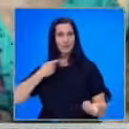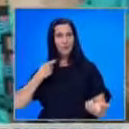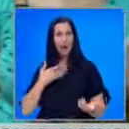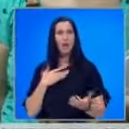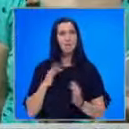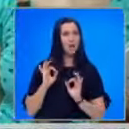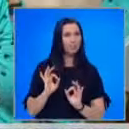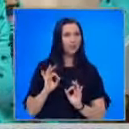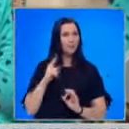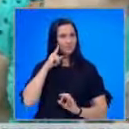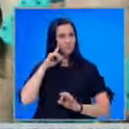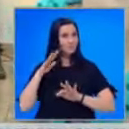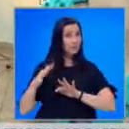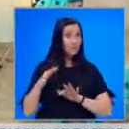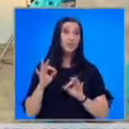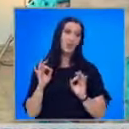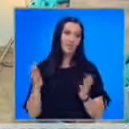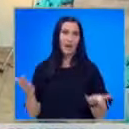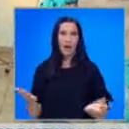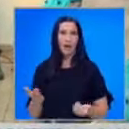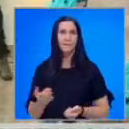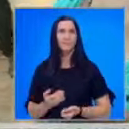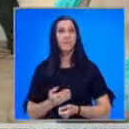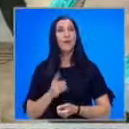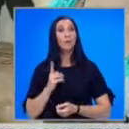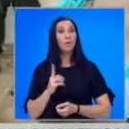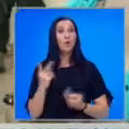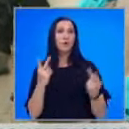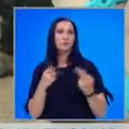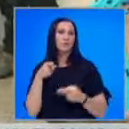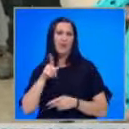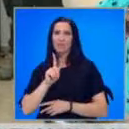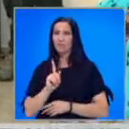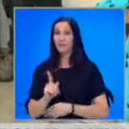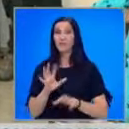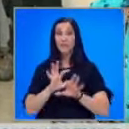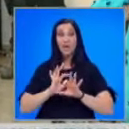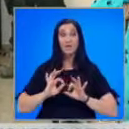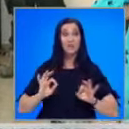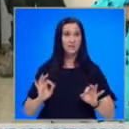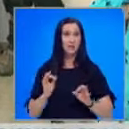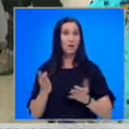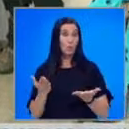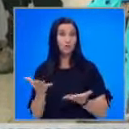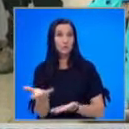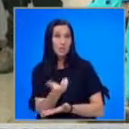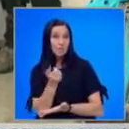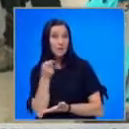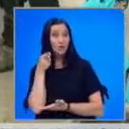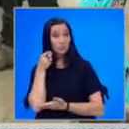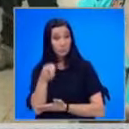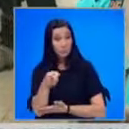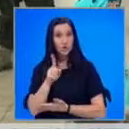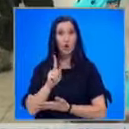Има такива подозрения, че е така, но разбира се, че това трябва да се изясни когато се открие онзи,